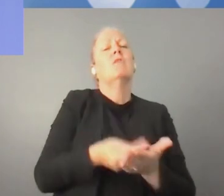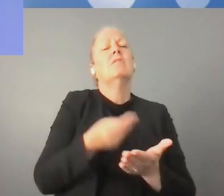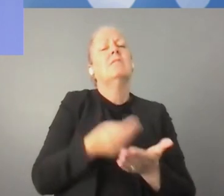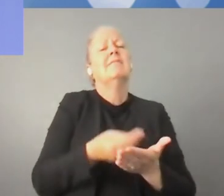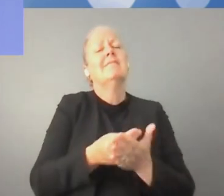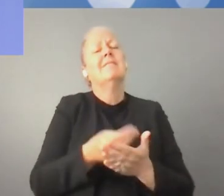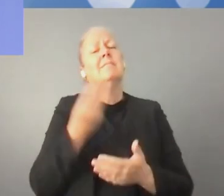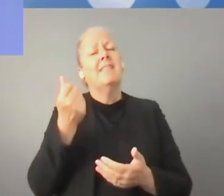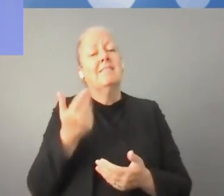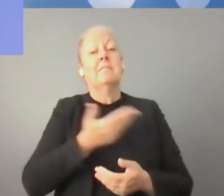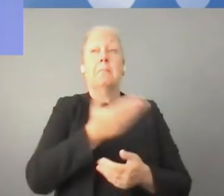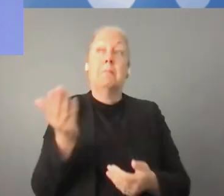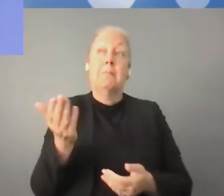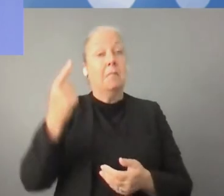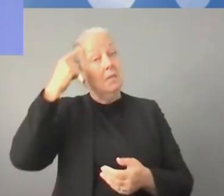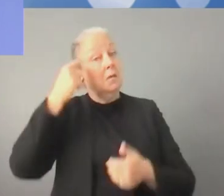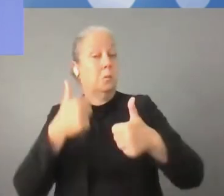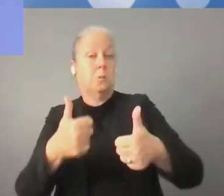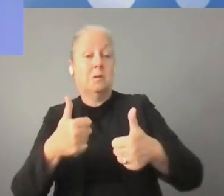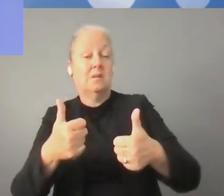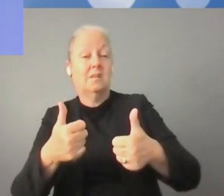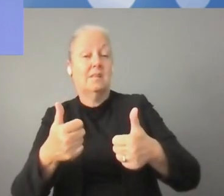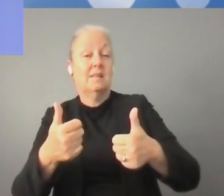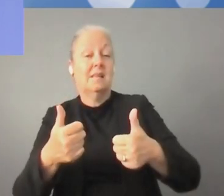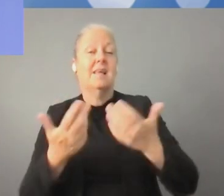يريدون أن يكونوا